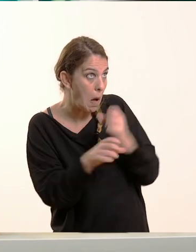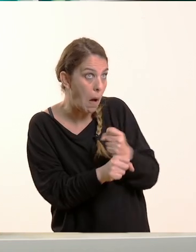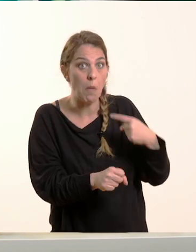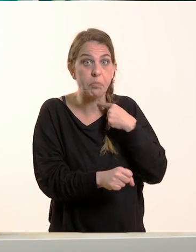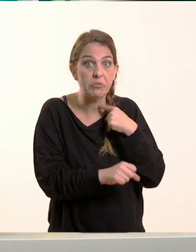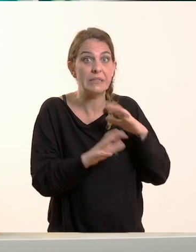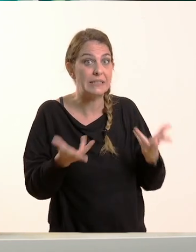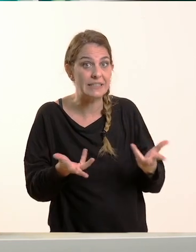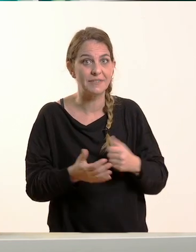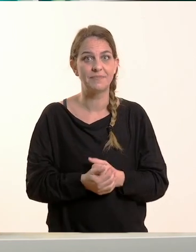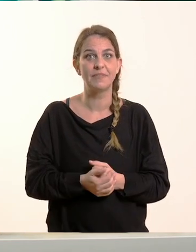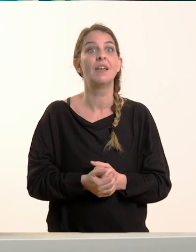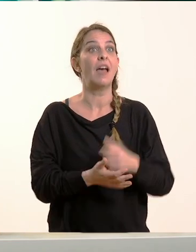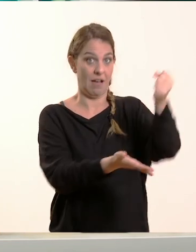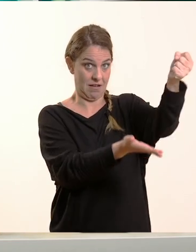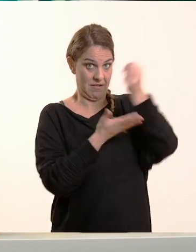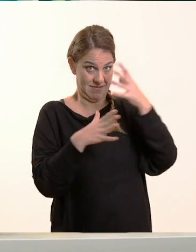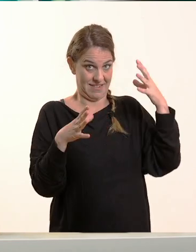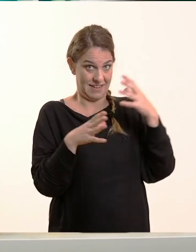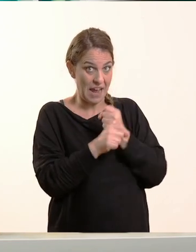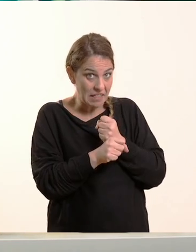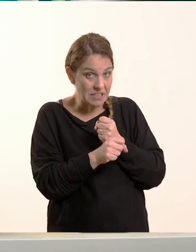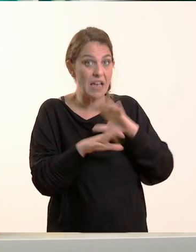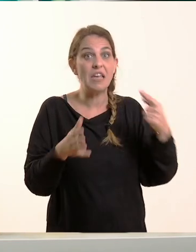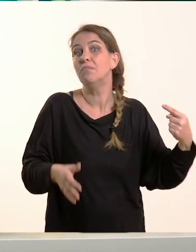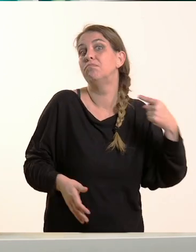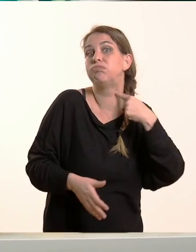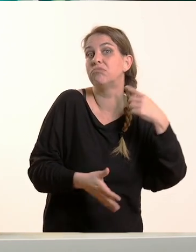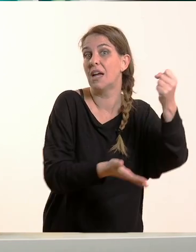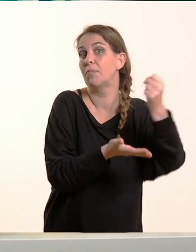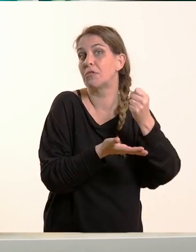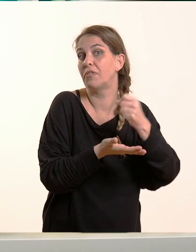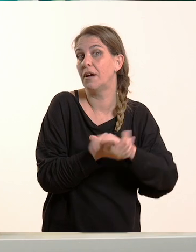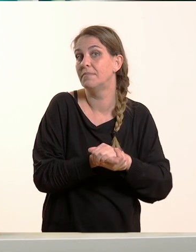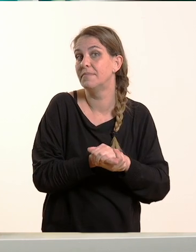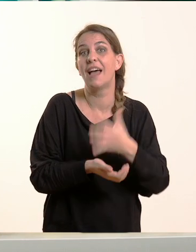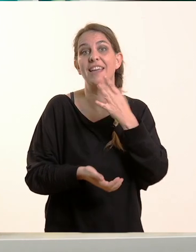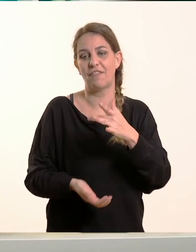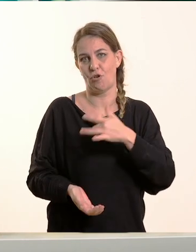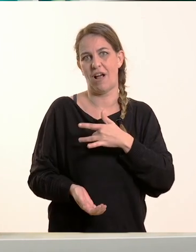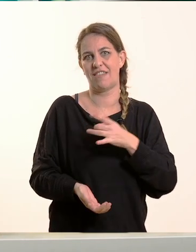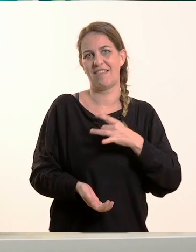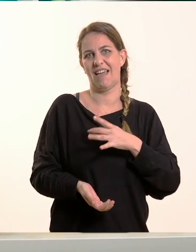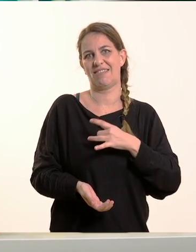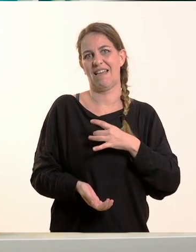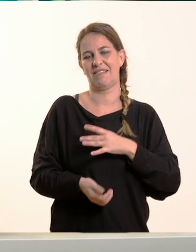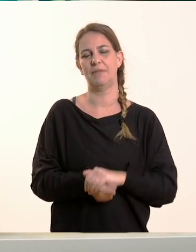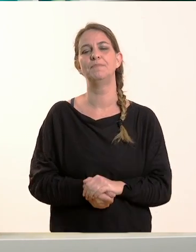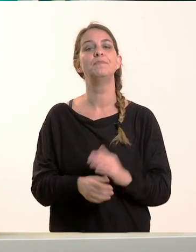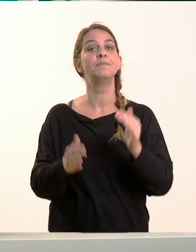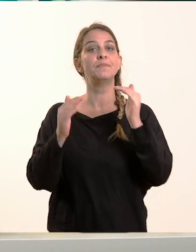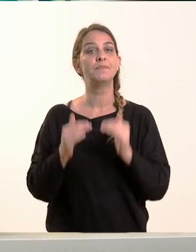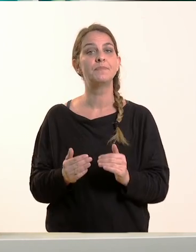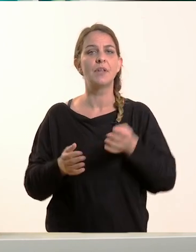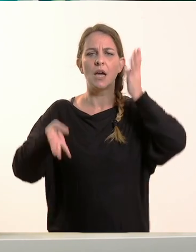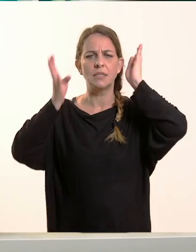Κέρδισε την υποτροφία ή δεν την κέρδισε την υποτροφία. Γιατί ένιωσε ο Σέργιος σαν να πετά